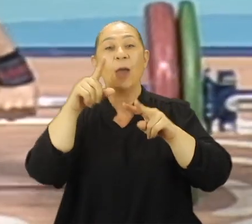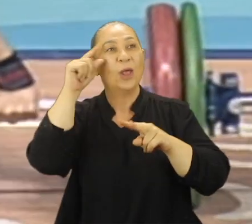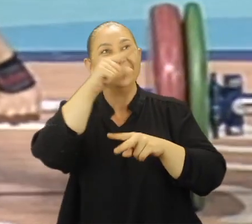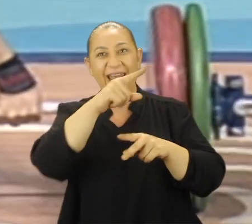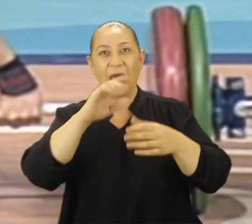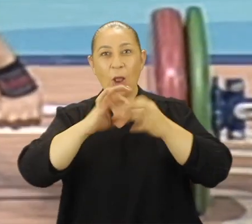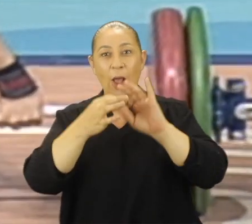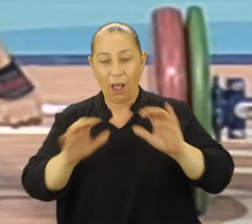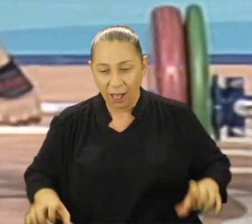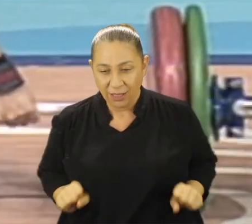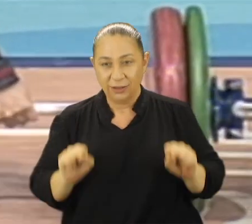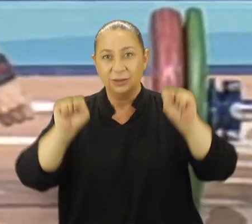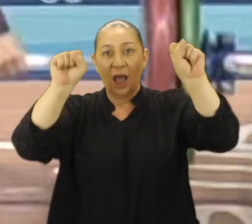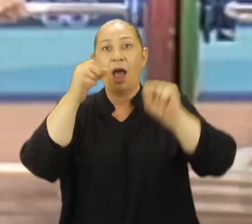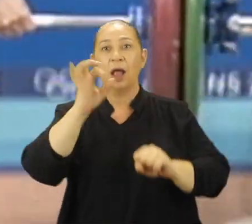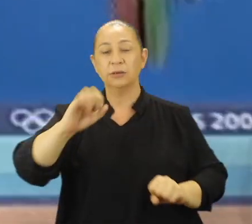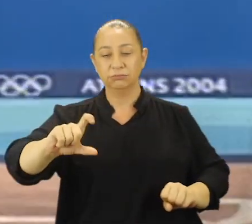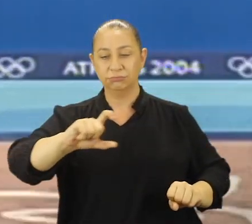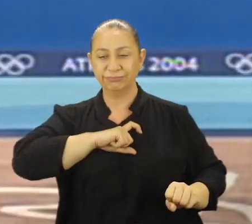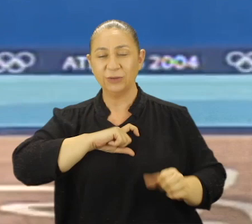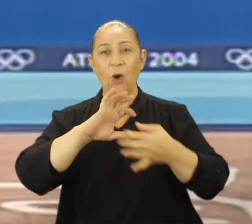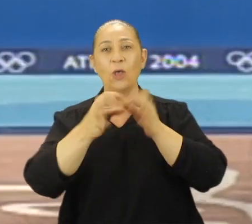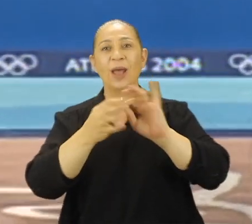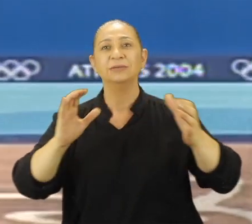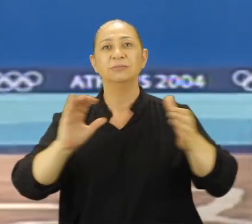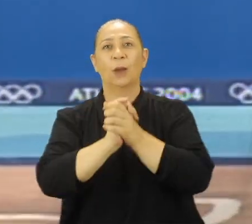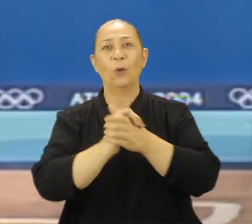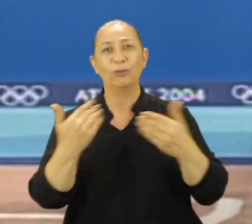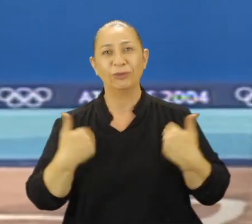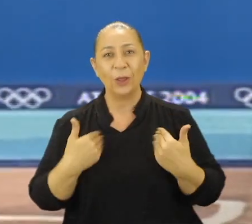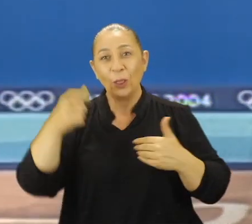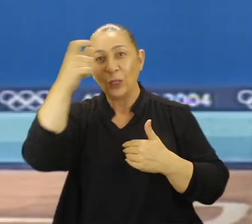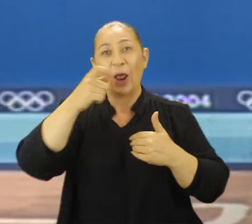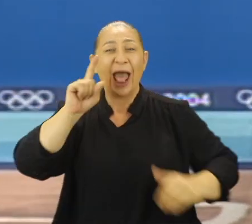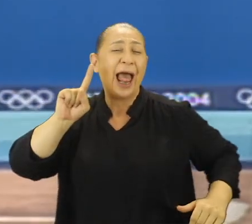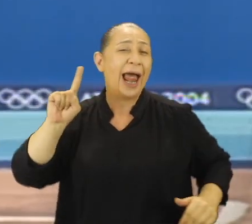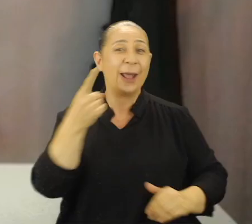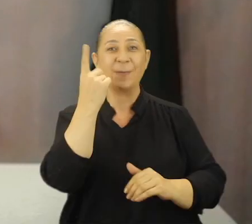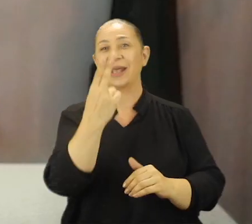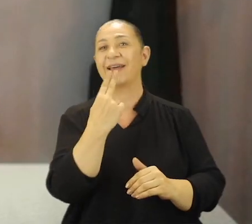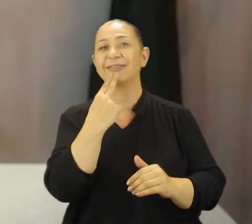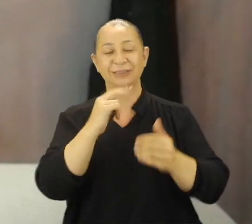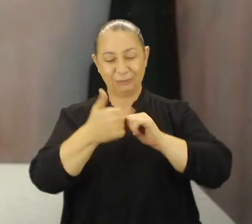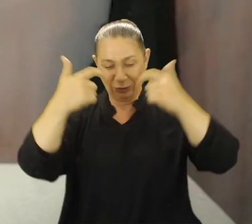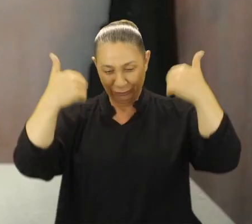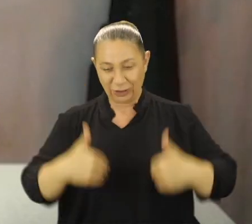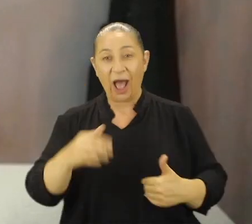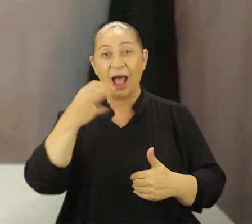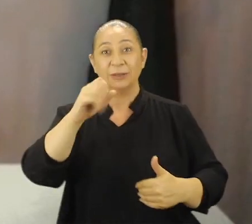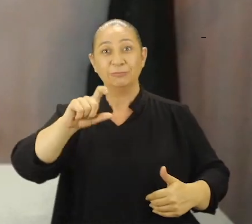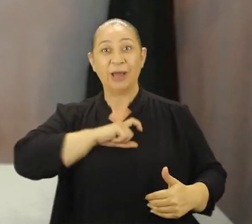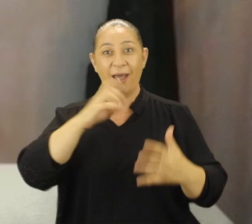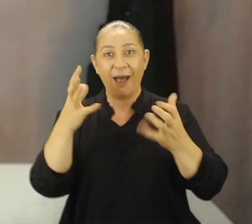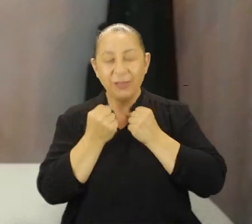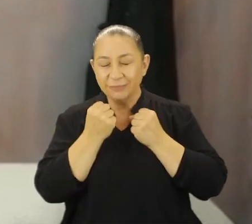Olimpiyatları'nda Halter branşında altın madalya alarak olimpiyat şampiyonu oldum. Türkiye'de ilk defa bir kadın sporcu olarak altın